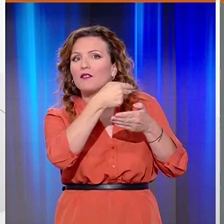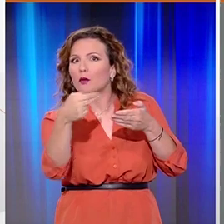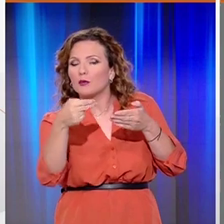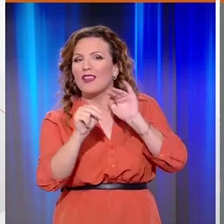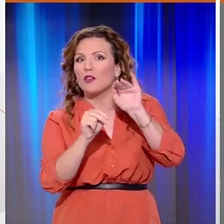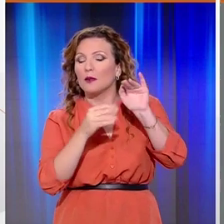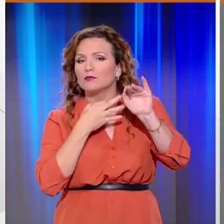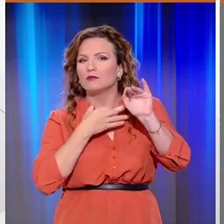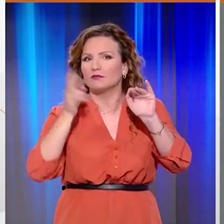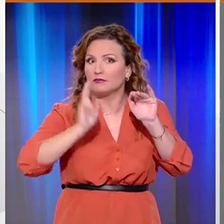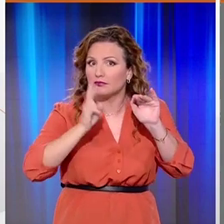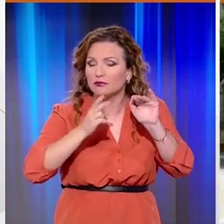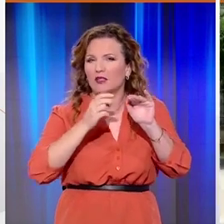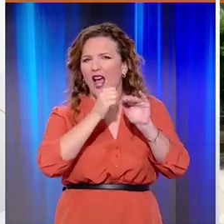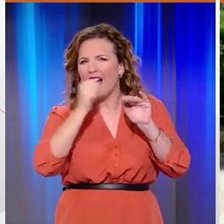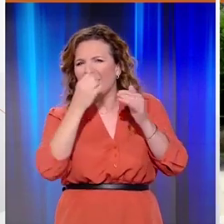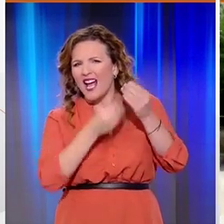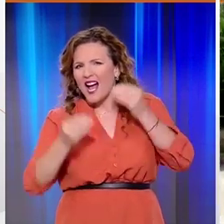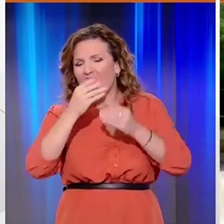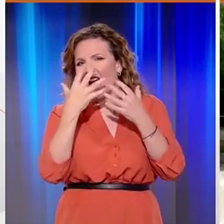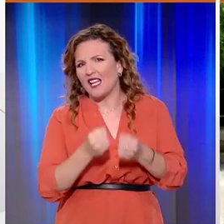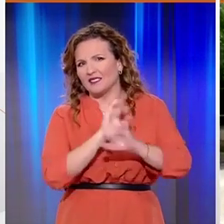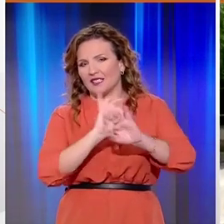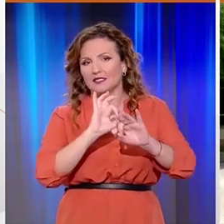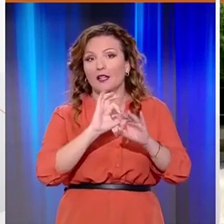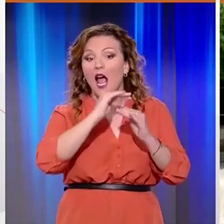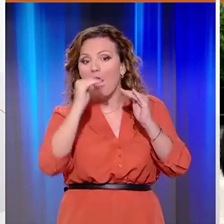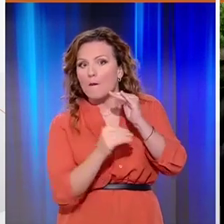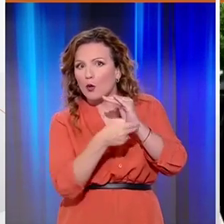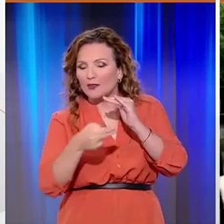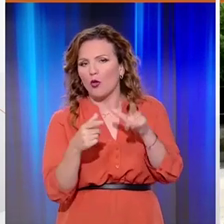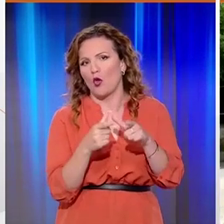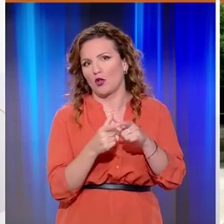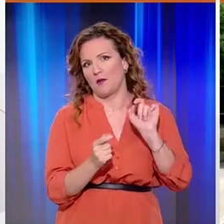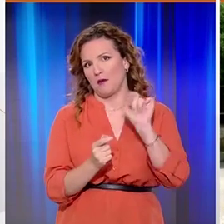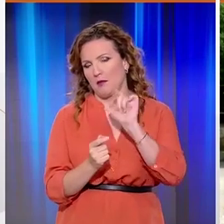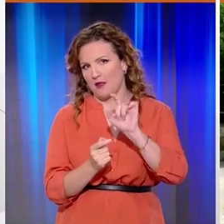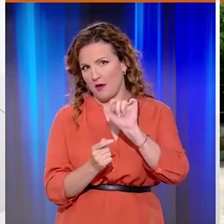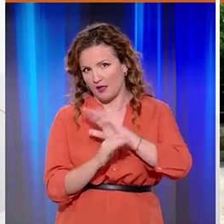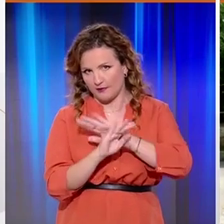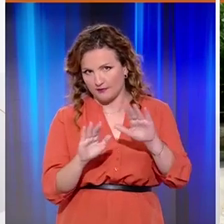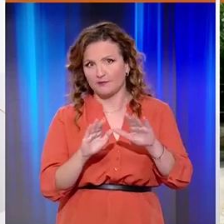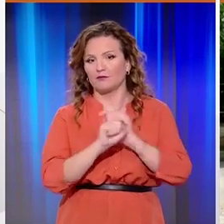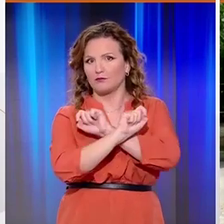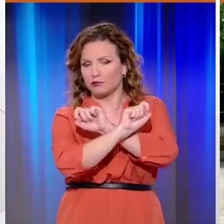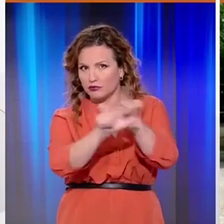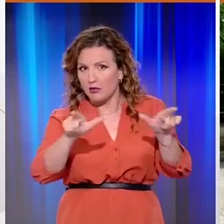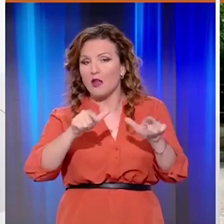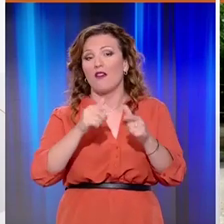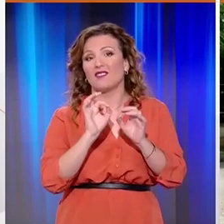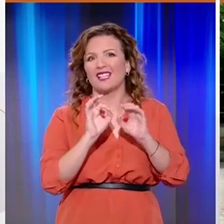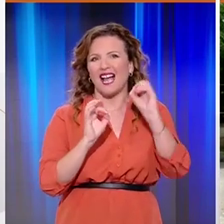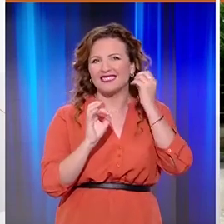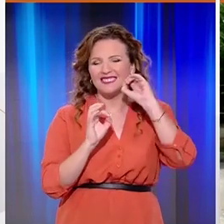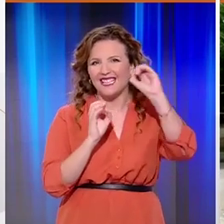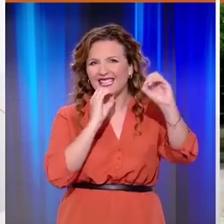«Ηδοποίηση έκτακτης ανάγκης, ακραία κατάσταση» με την υποσημείωση ότι πρόκειται για δοκιμαστική εκπομπή μηνύματος. Το μήνυμα συνοδευόταν με